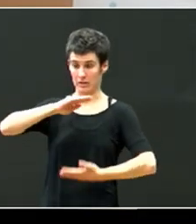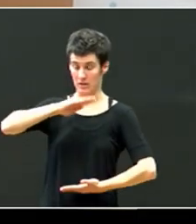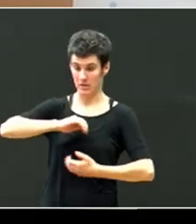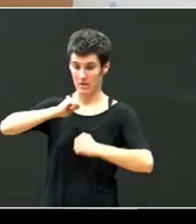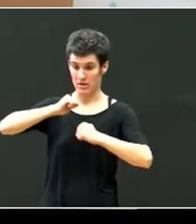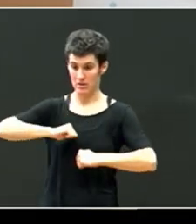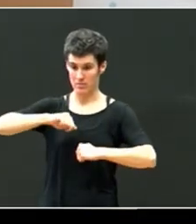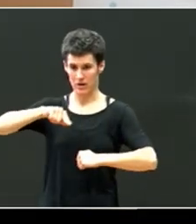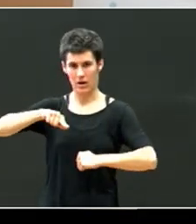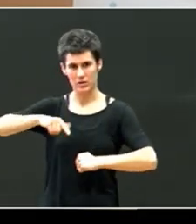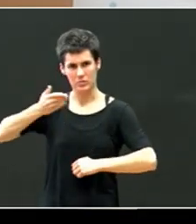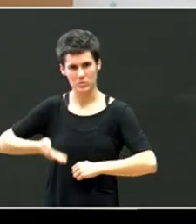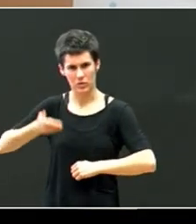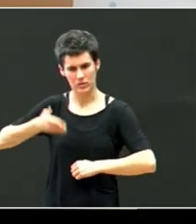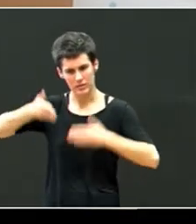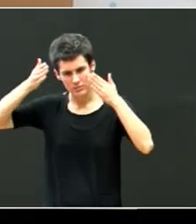errezilentzia,